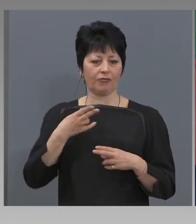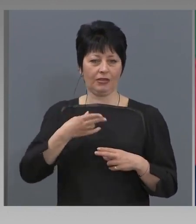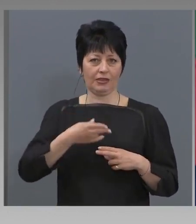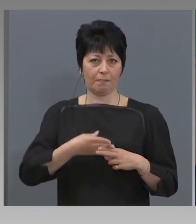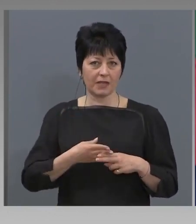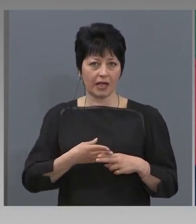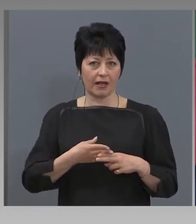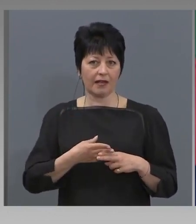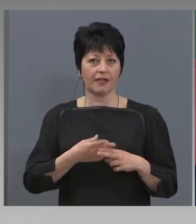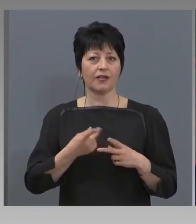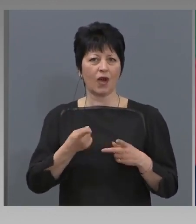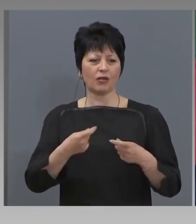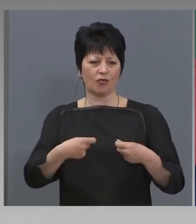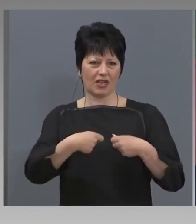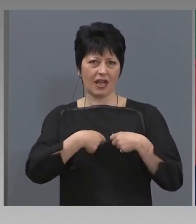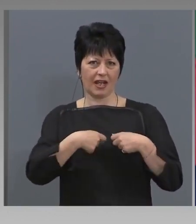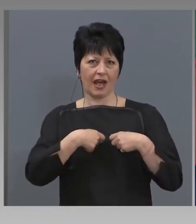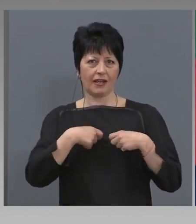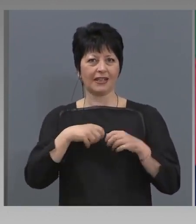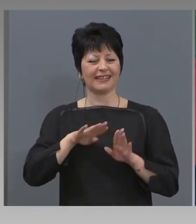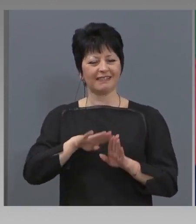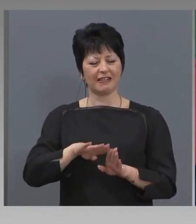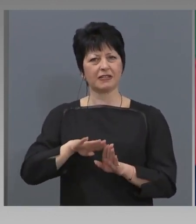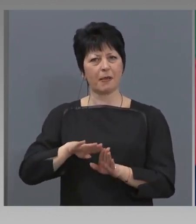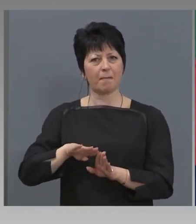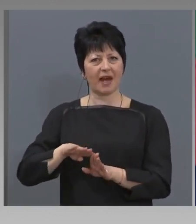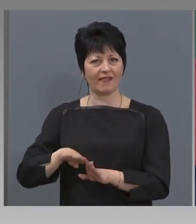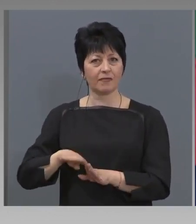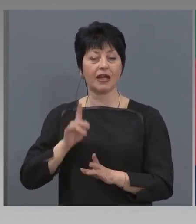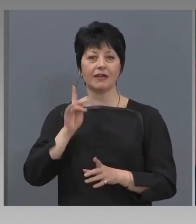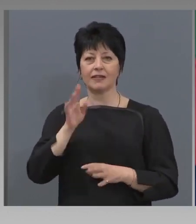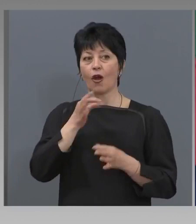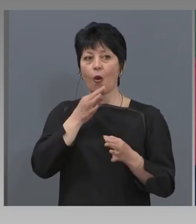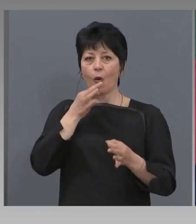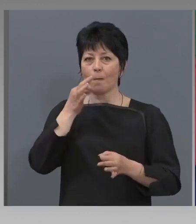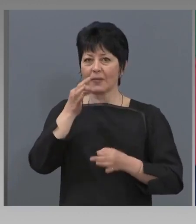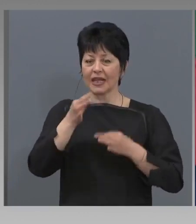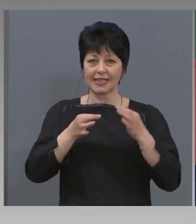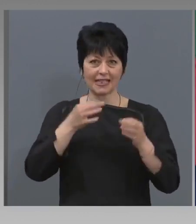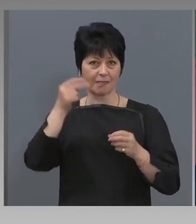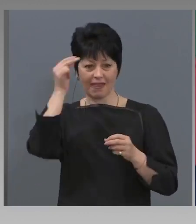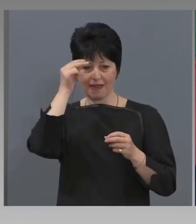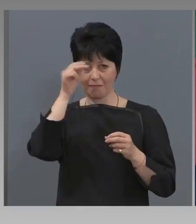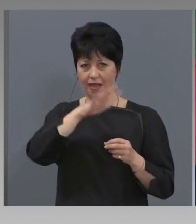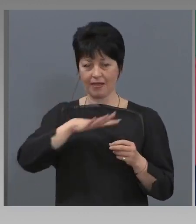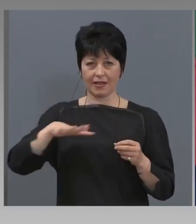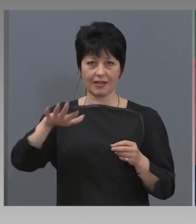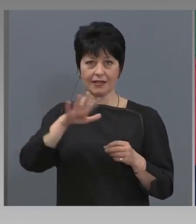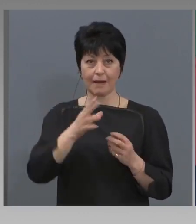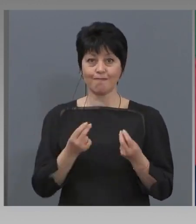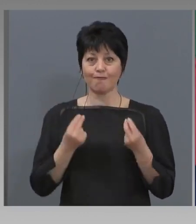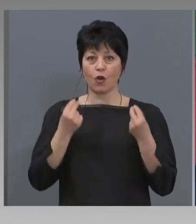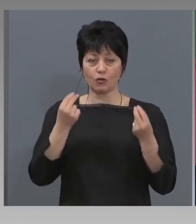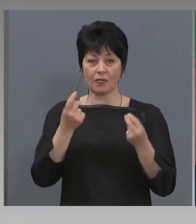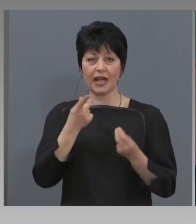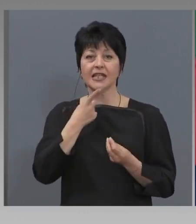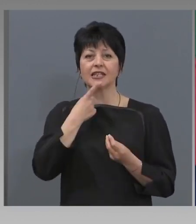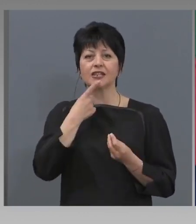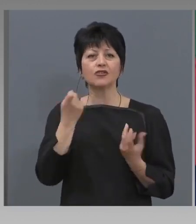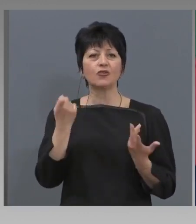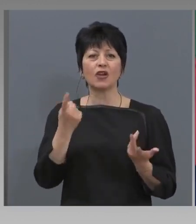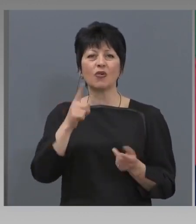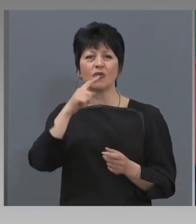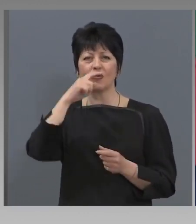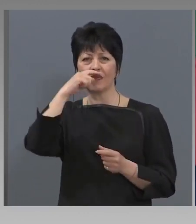по-точно ни кара да забавиме темпа, е да обясниме на българите по-добре защо е толкова